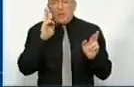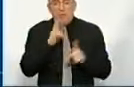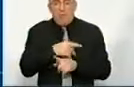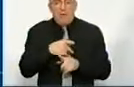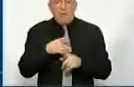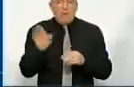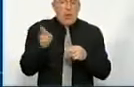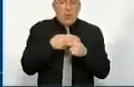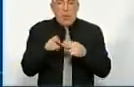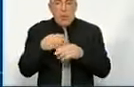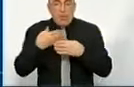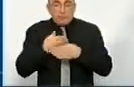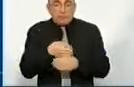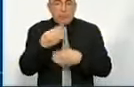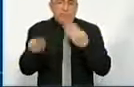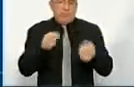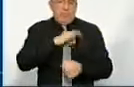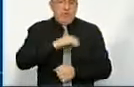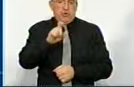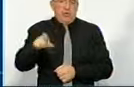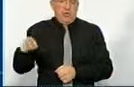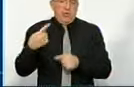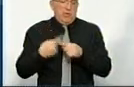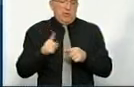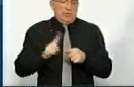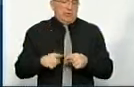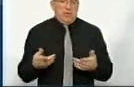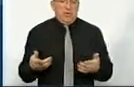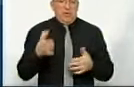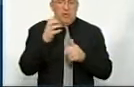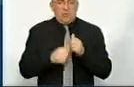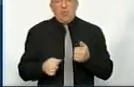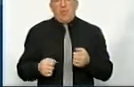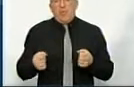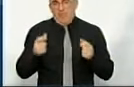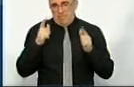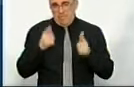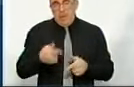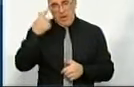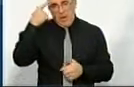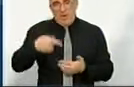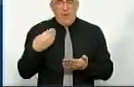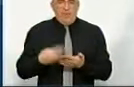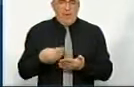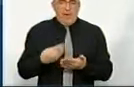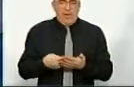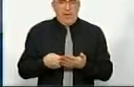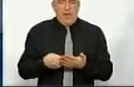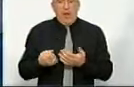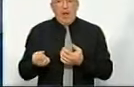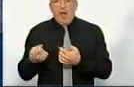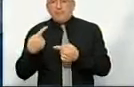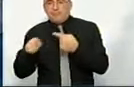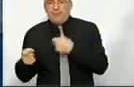розподіляють між споживачами. І це кожен підтвердить грамотний фінансист. Альтернативні джерела